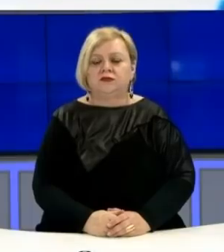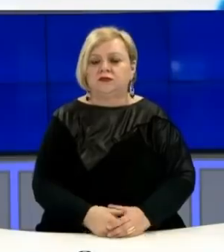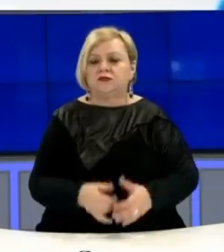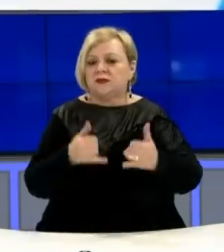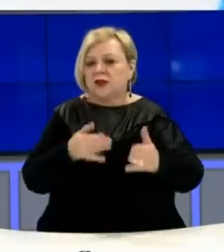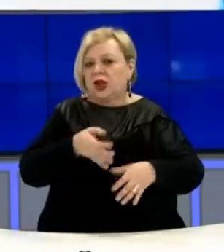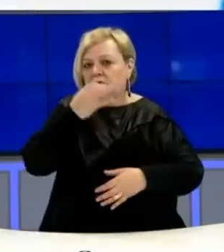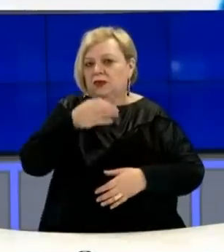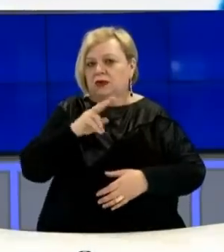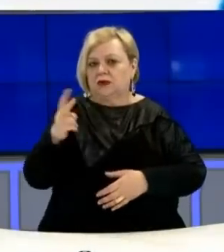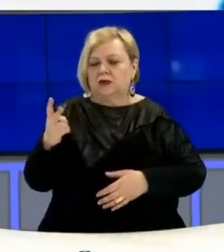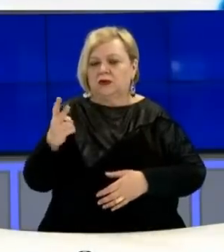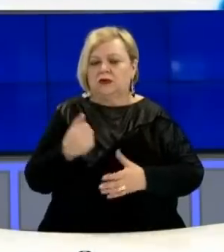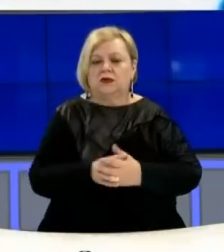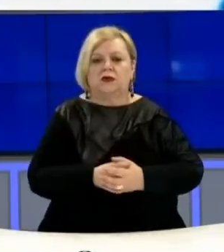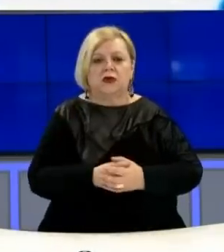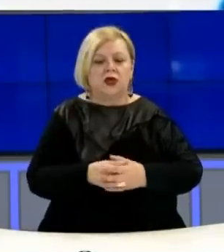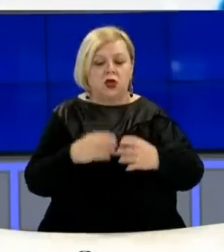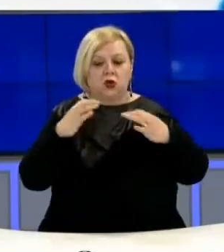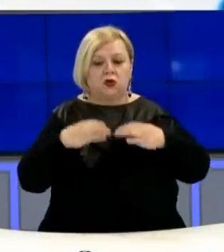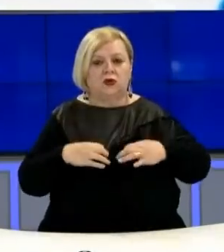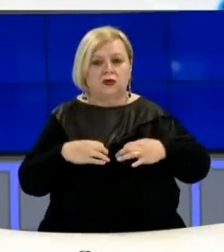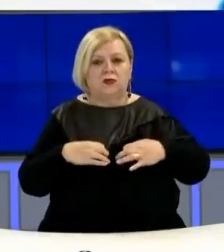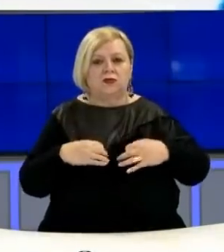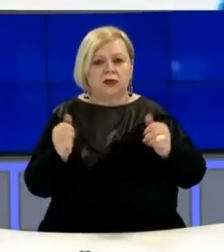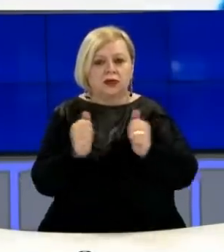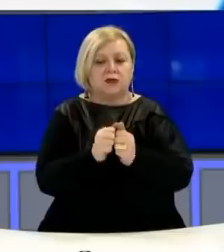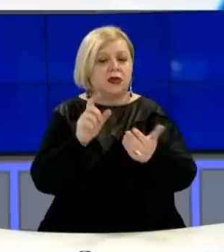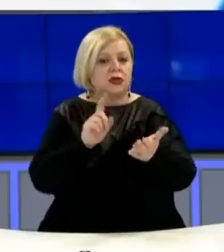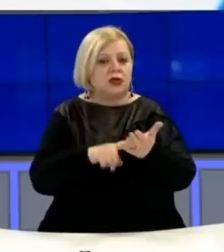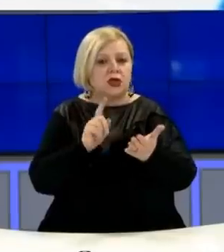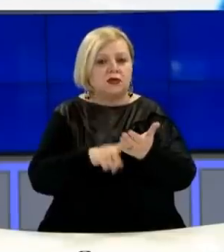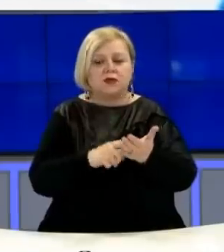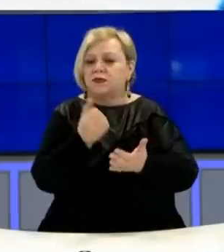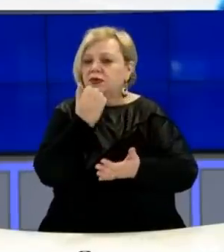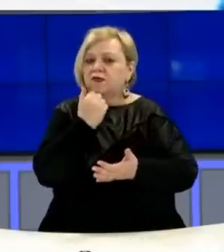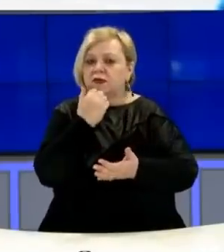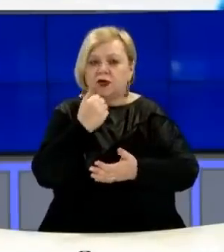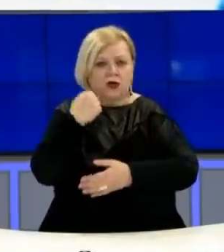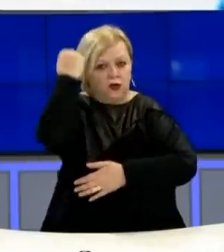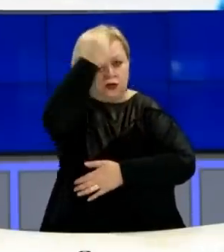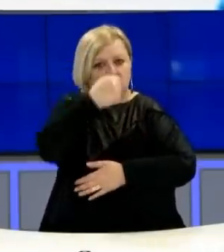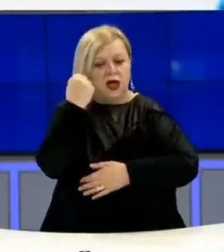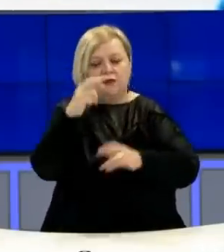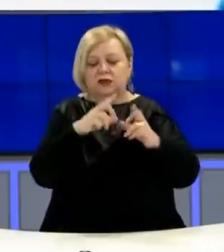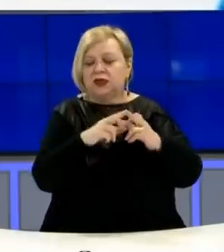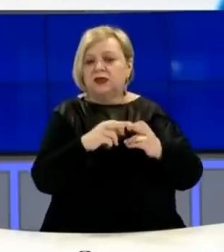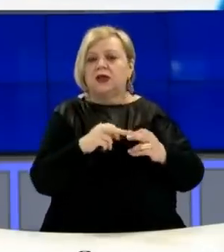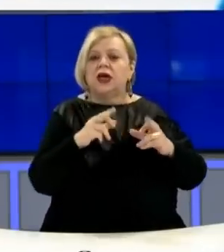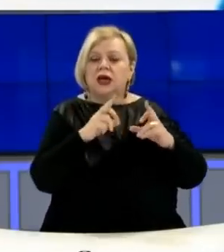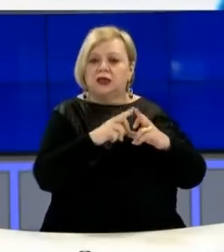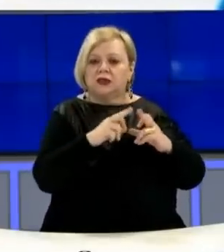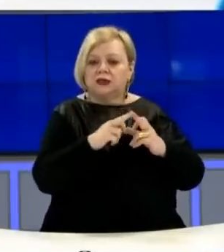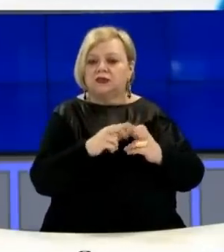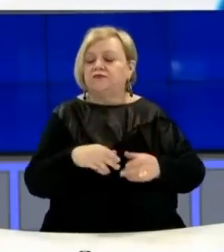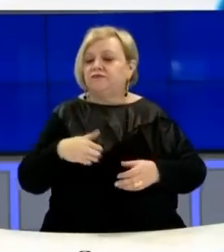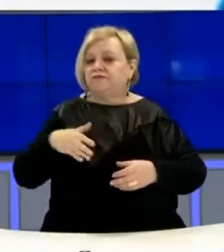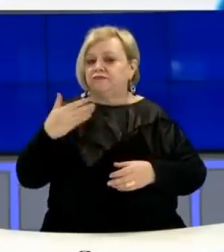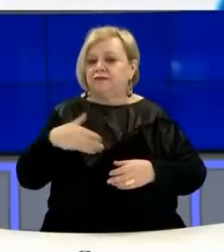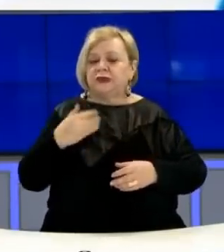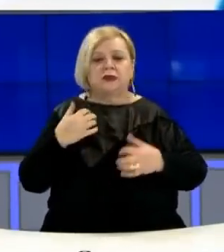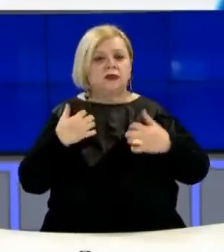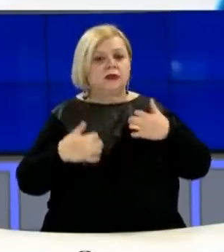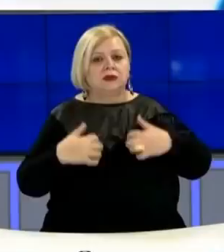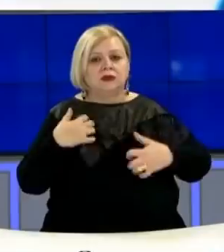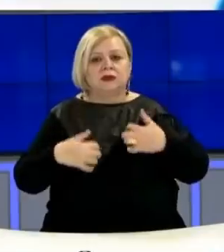Institutje me informacionet e ditës kretari i bashkimit të sindikatave të pa varurat të Kosovës Avnia i Dini deklaroj se të rinjët me padurim